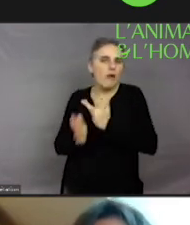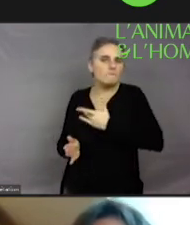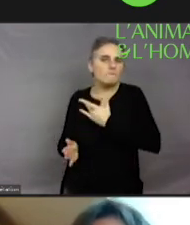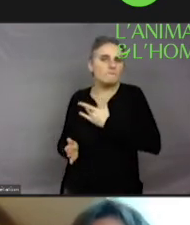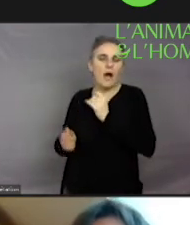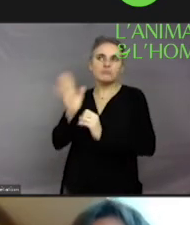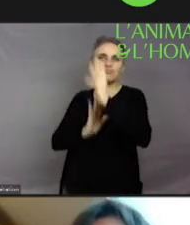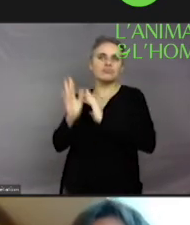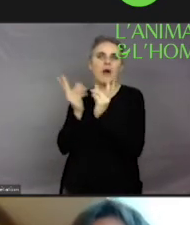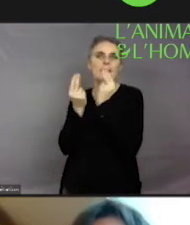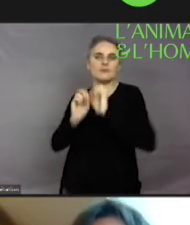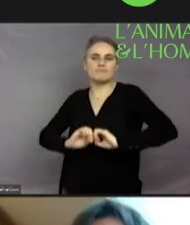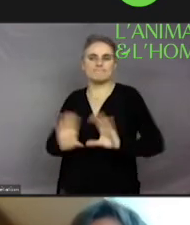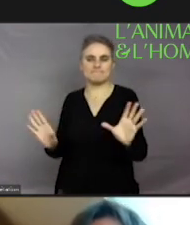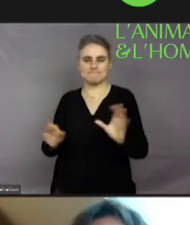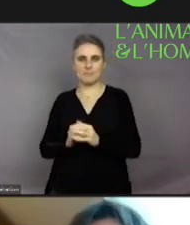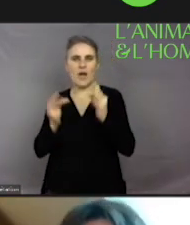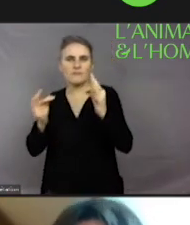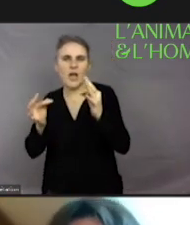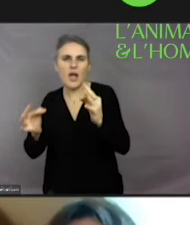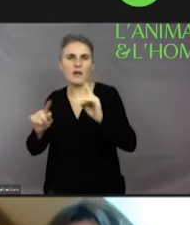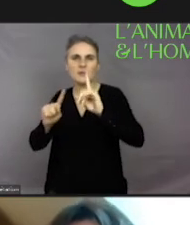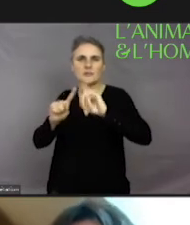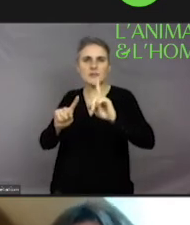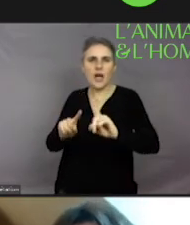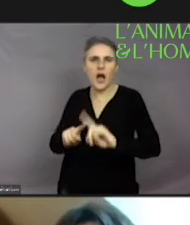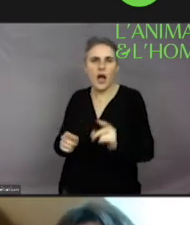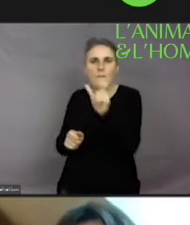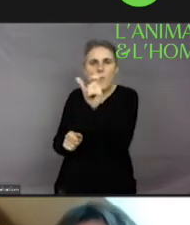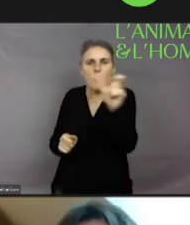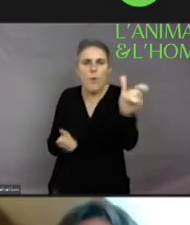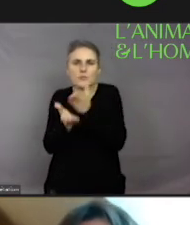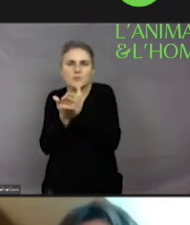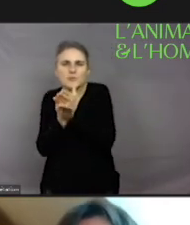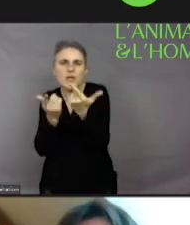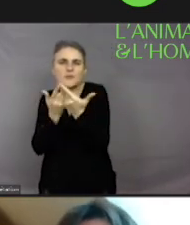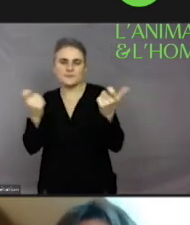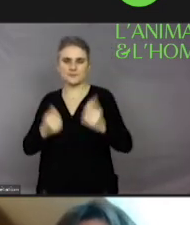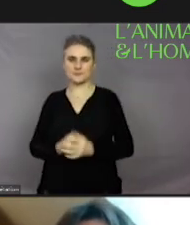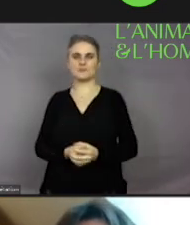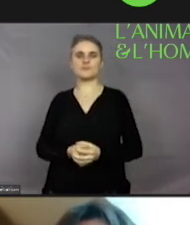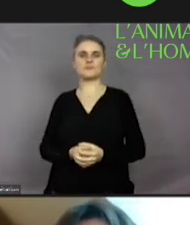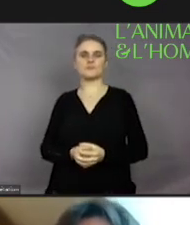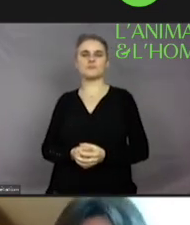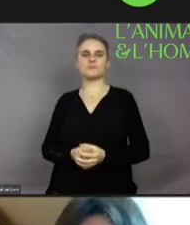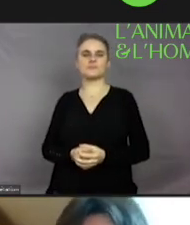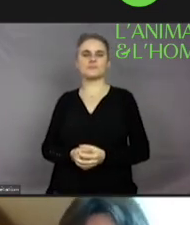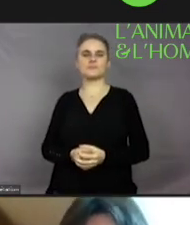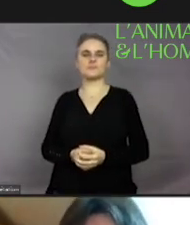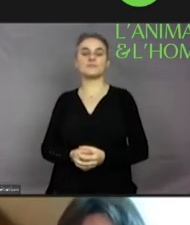ces nuances de mots. Stéphane ? Oui, alors justement, c'est un lien à que tu viens de dire, Yolenne, c'est que